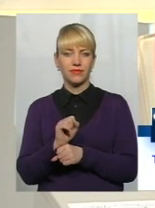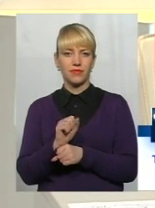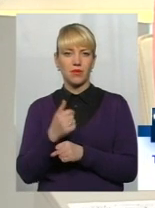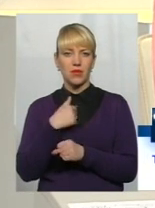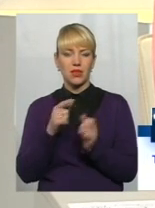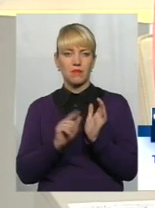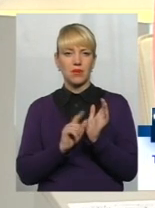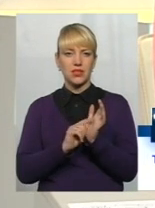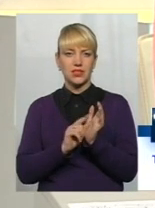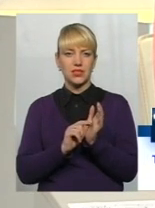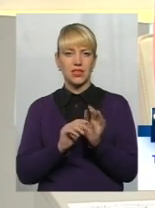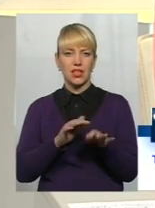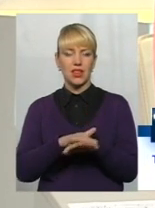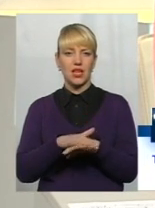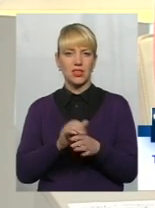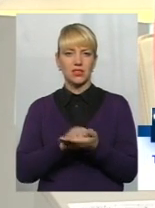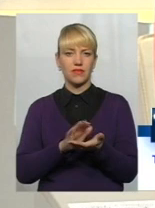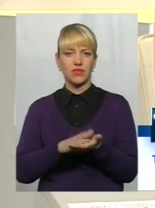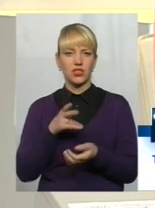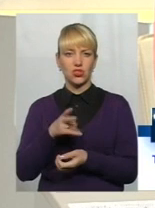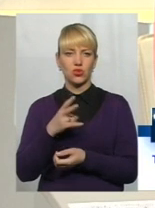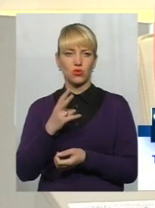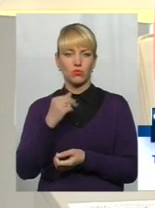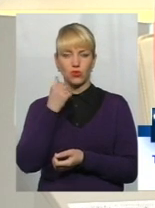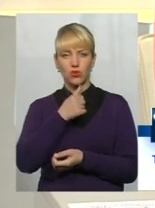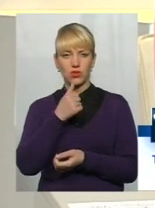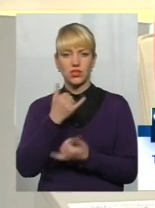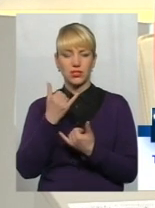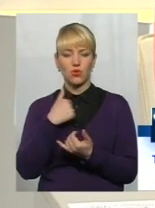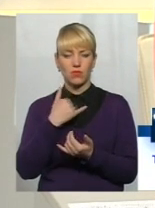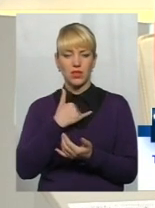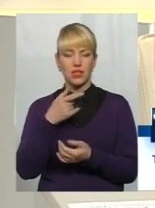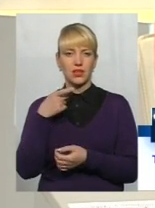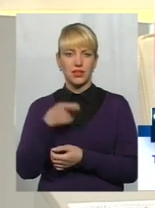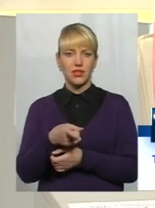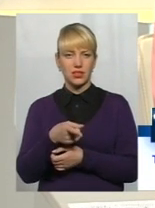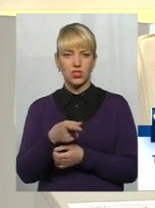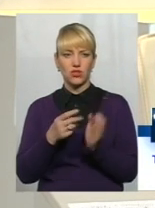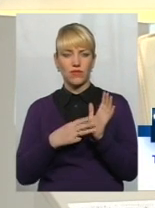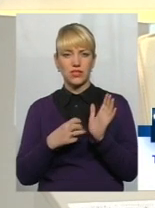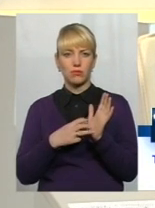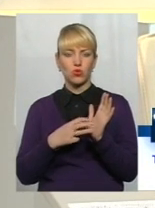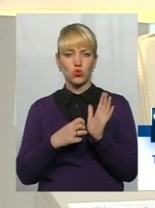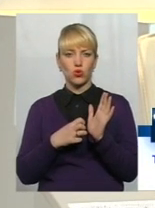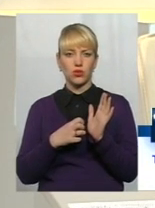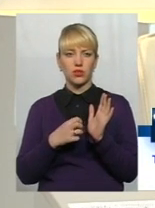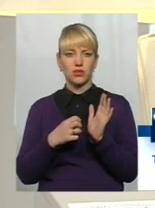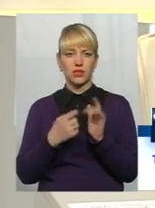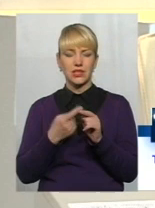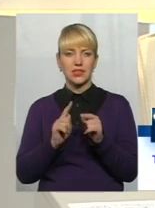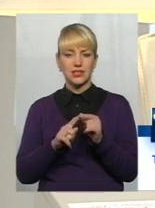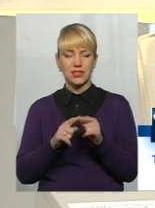пенсія насчитувалася в 2002-му році. Зараз в мене 1800. Зараз мене З них